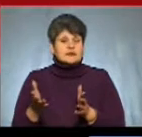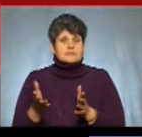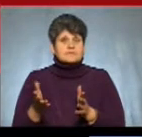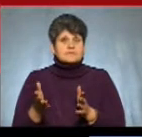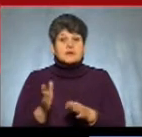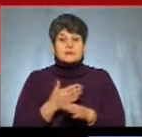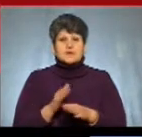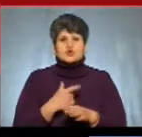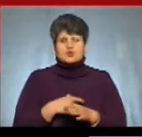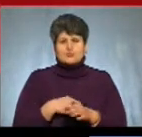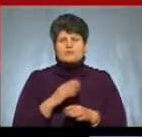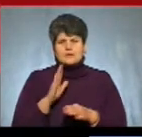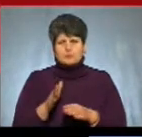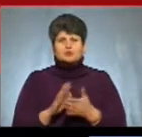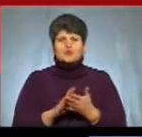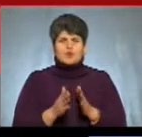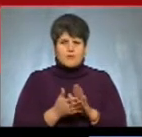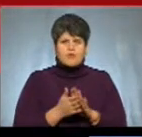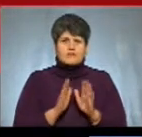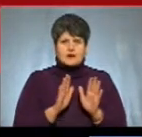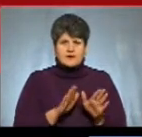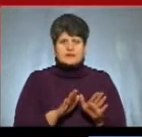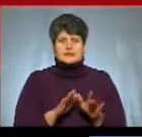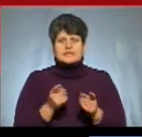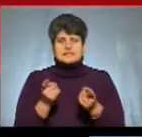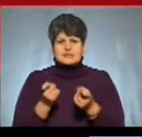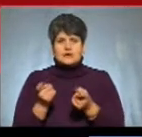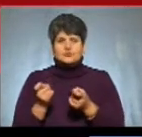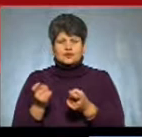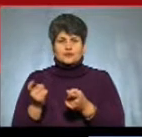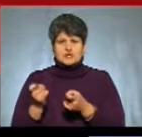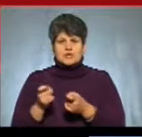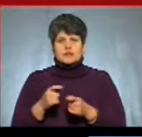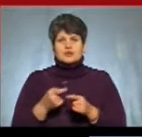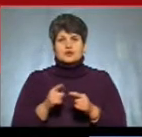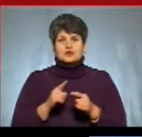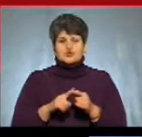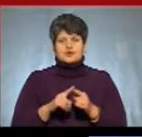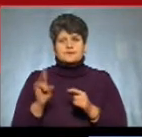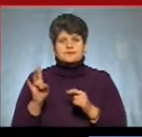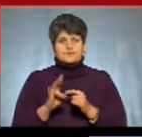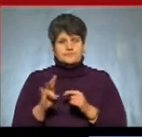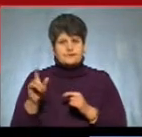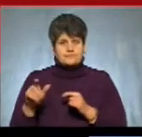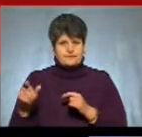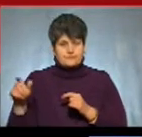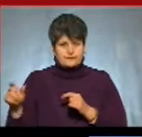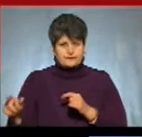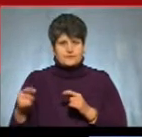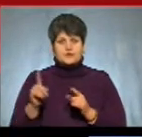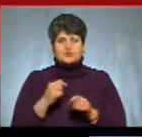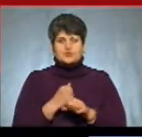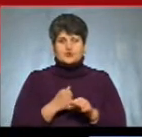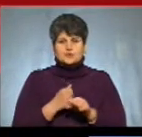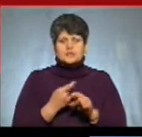між собою будуть і домовлятися, і залучати до цього і іерархів церкви, щоб розробити